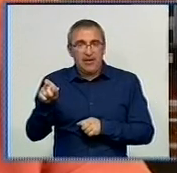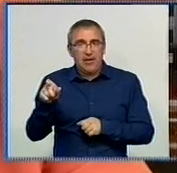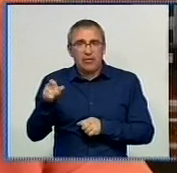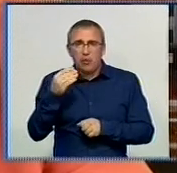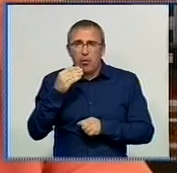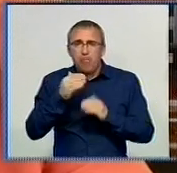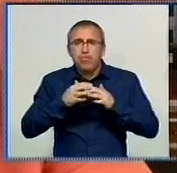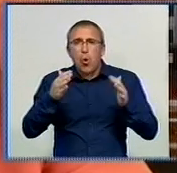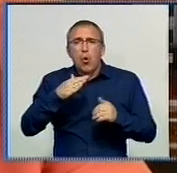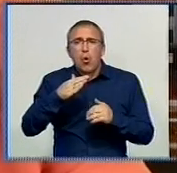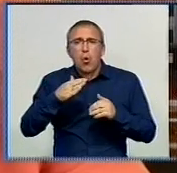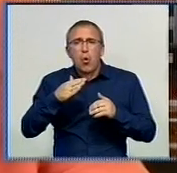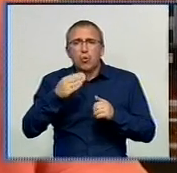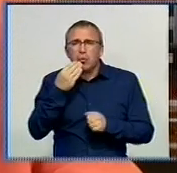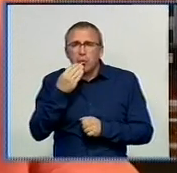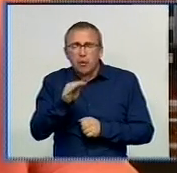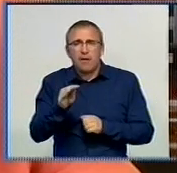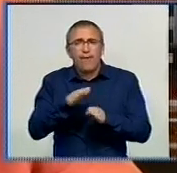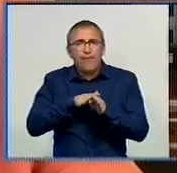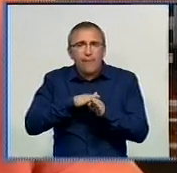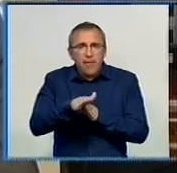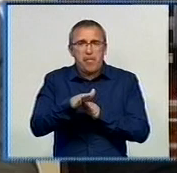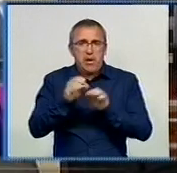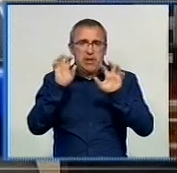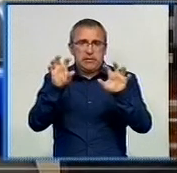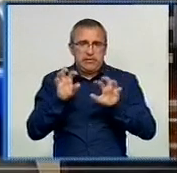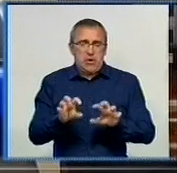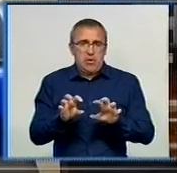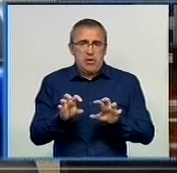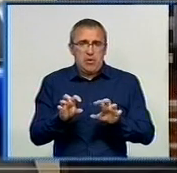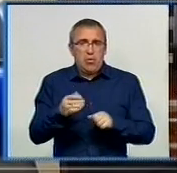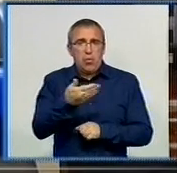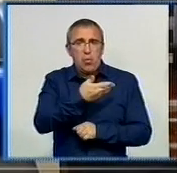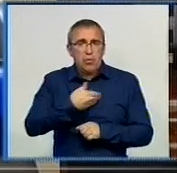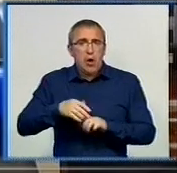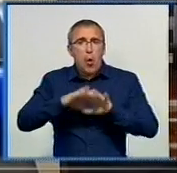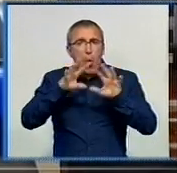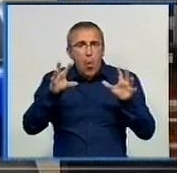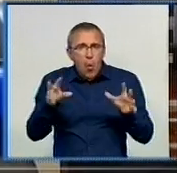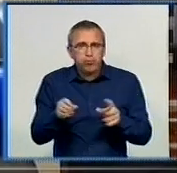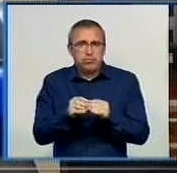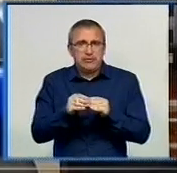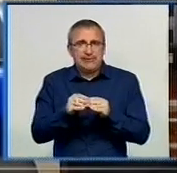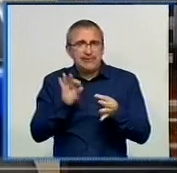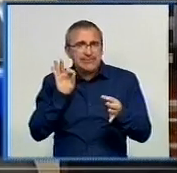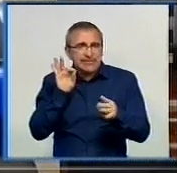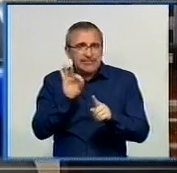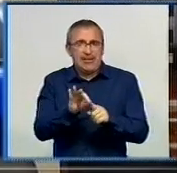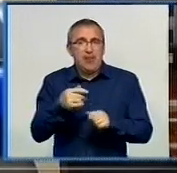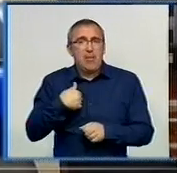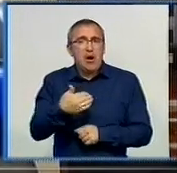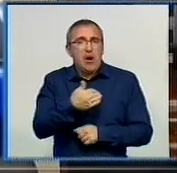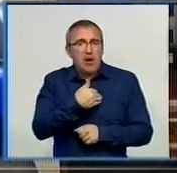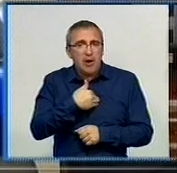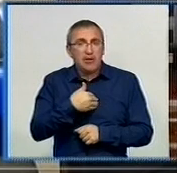більш в прямому смыслі виконуємо ці закони. Найбільше, що в нас спільні ціли. Ви бажаєте, щоб ми